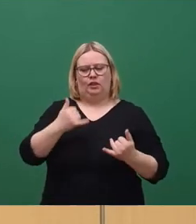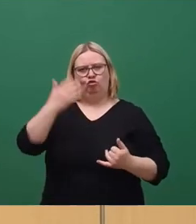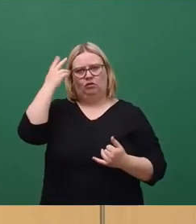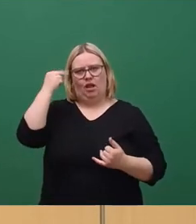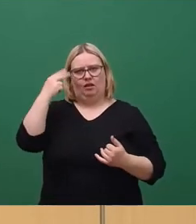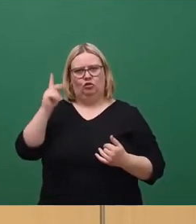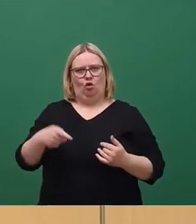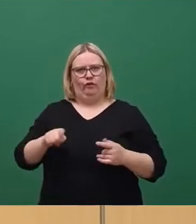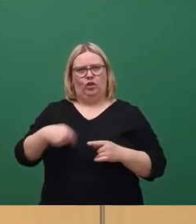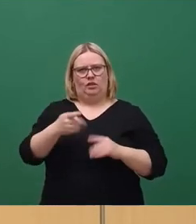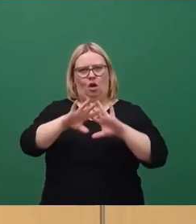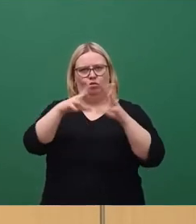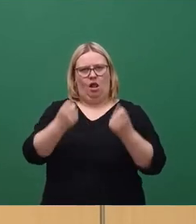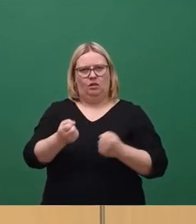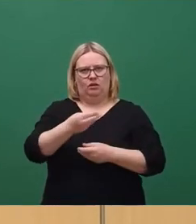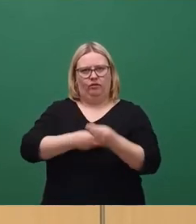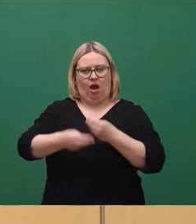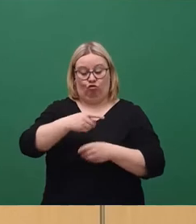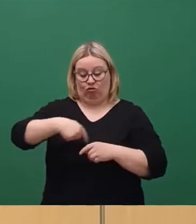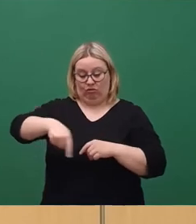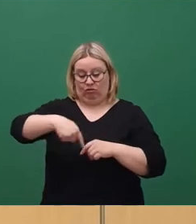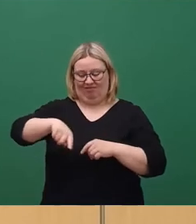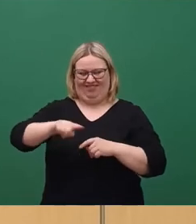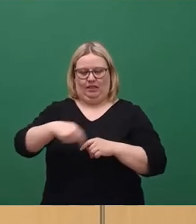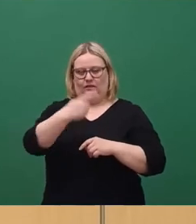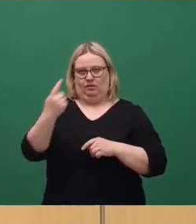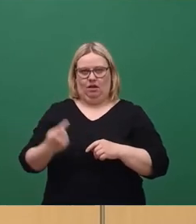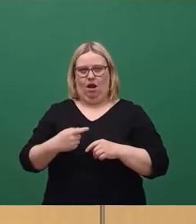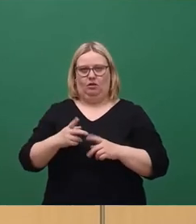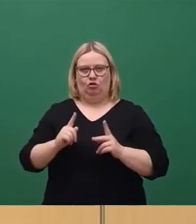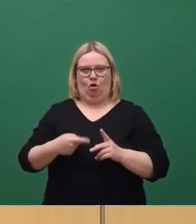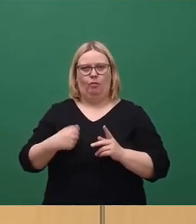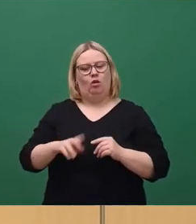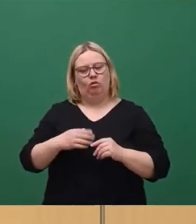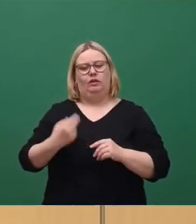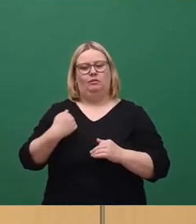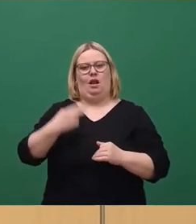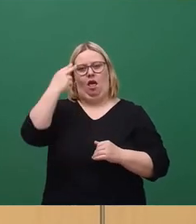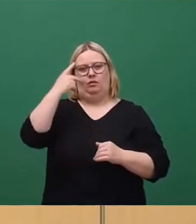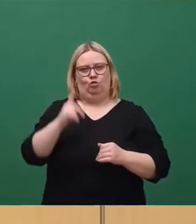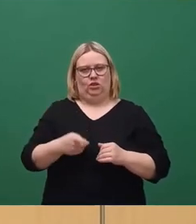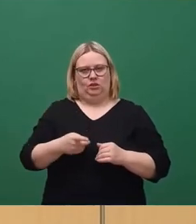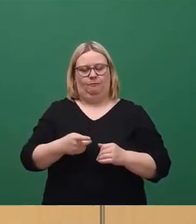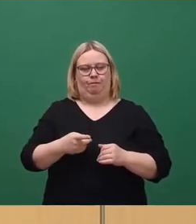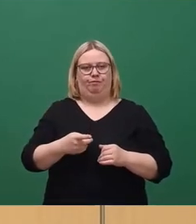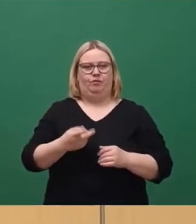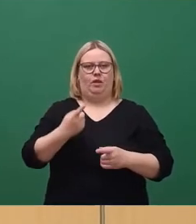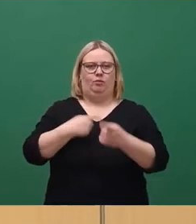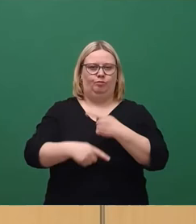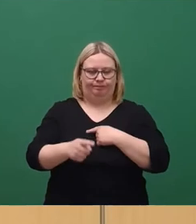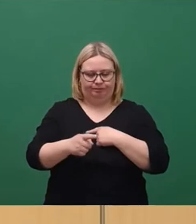Haushaltsverhandlungen, die ja schon wieder im nächsten Jahr anstehen, unsere Lehren ziehen. Zurück zur Ausgangslage.